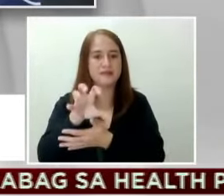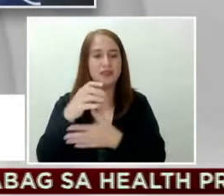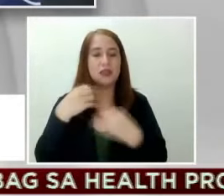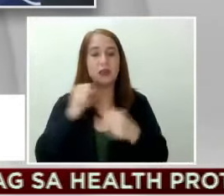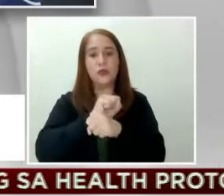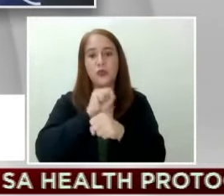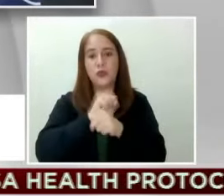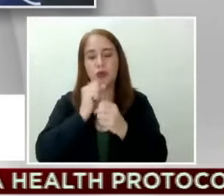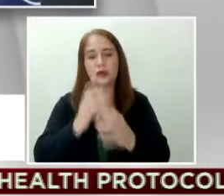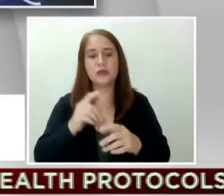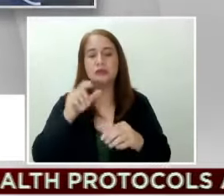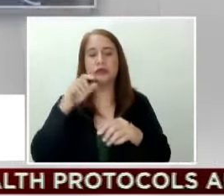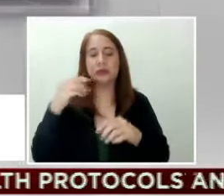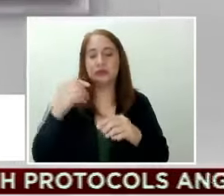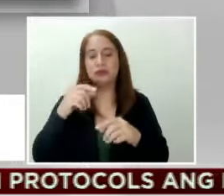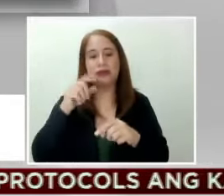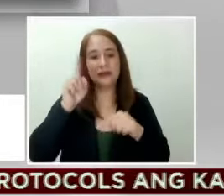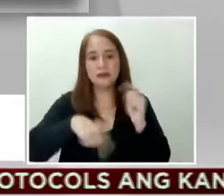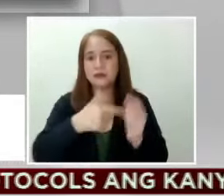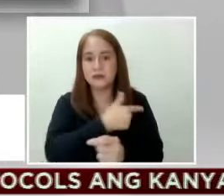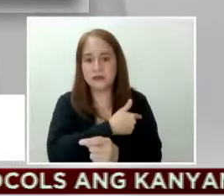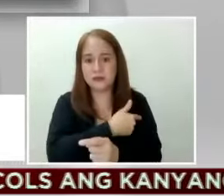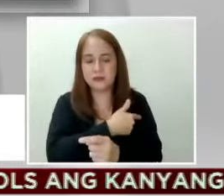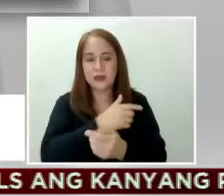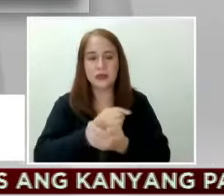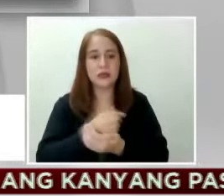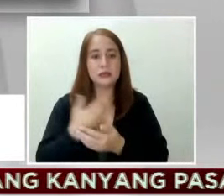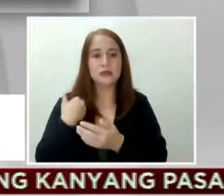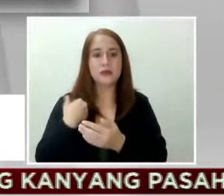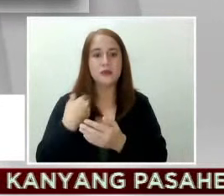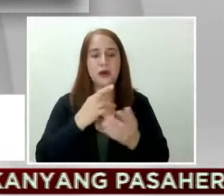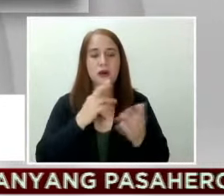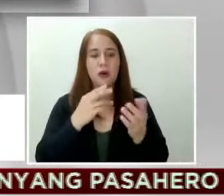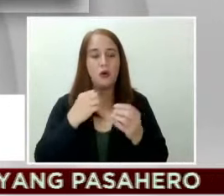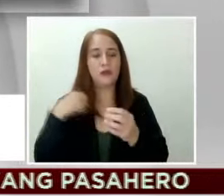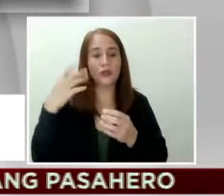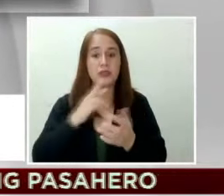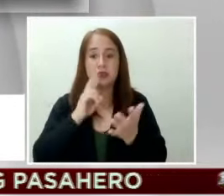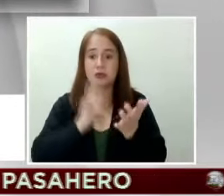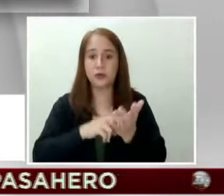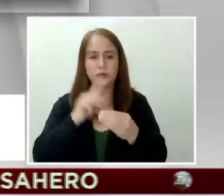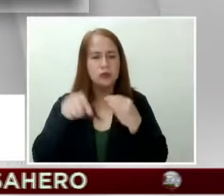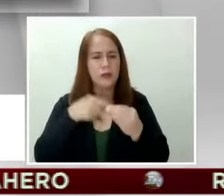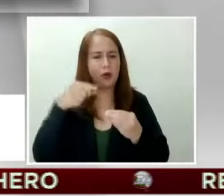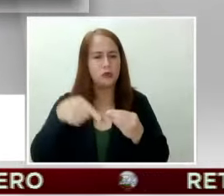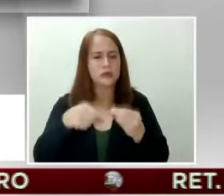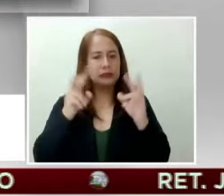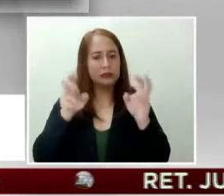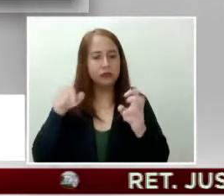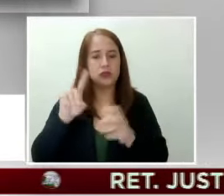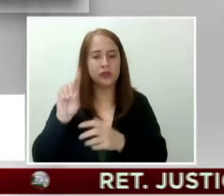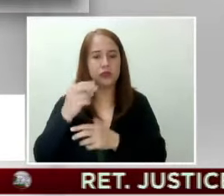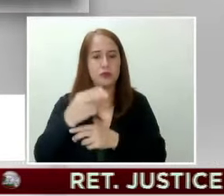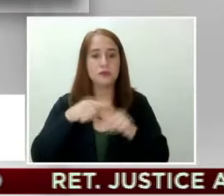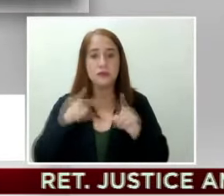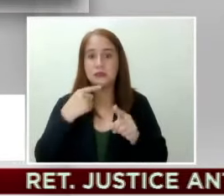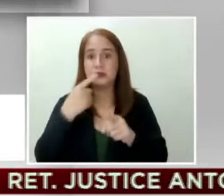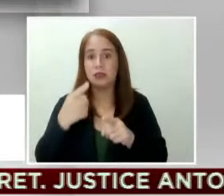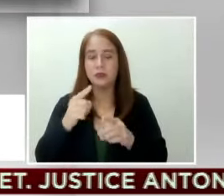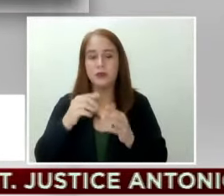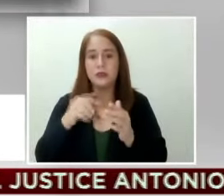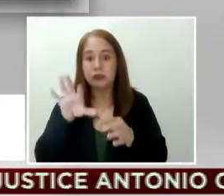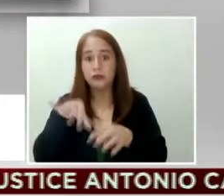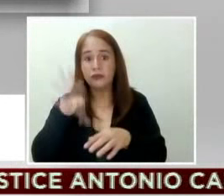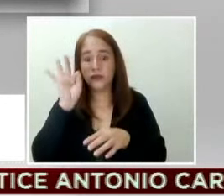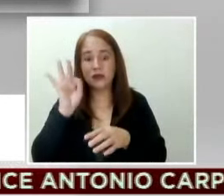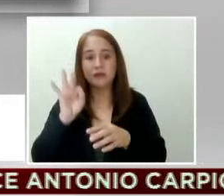ang hindi muna mababakunahan. Wala pang natatanggap na official report kaugnay nito ang DOH. Pero base sa paunang findings ng